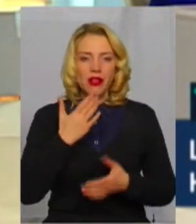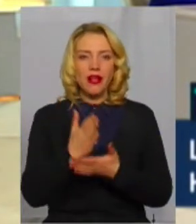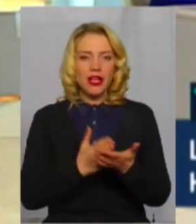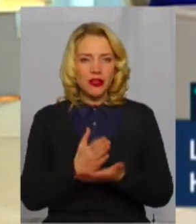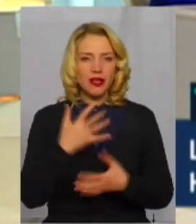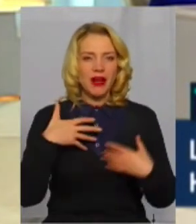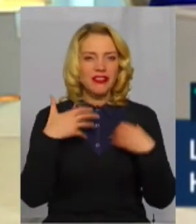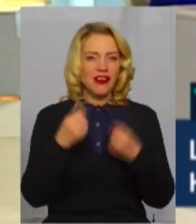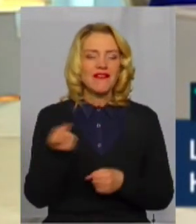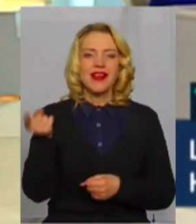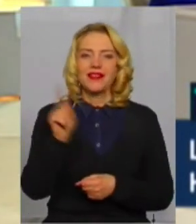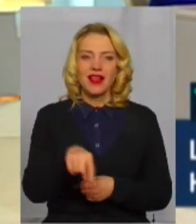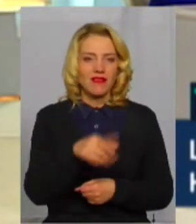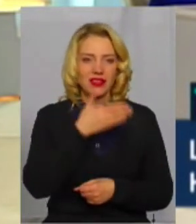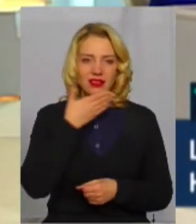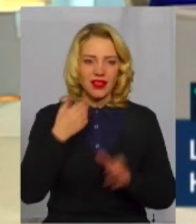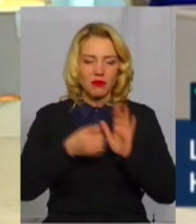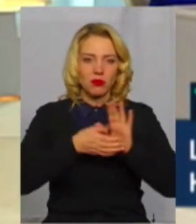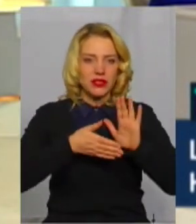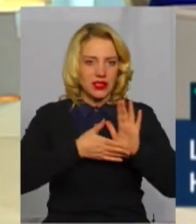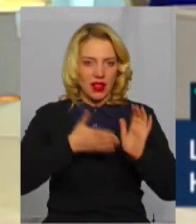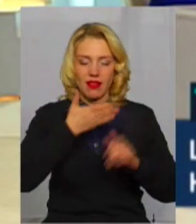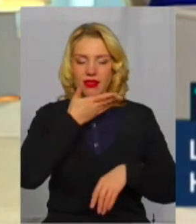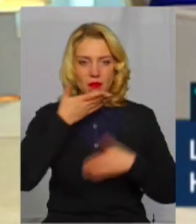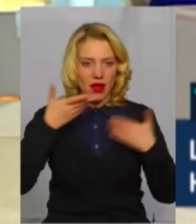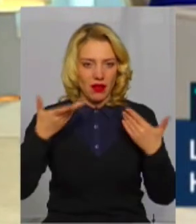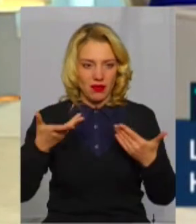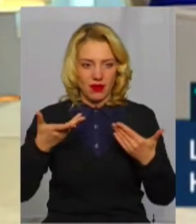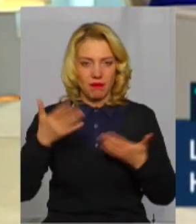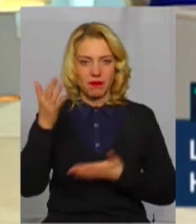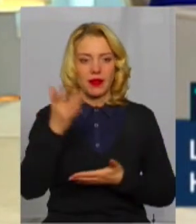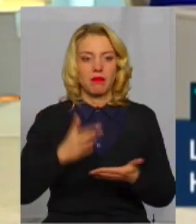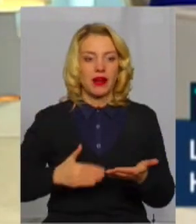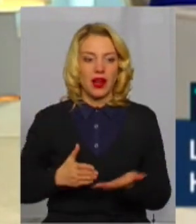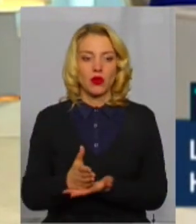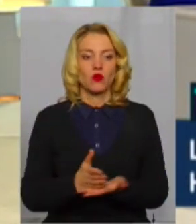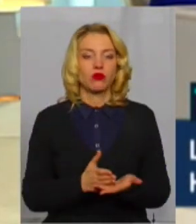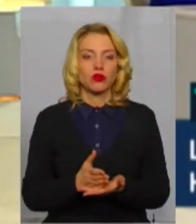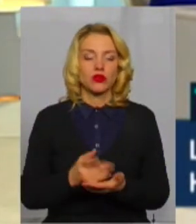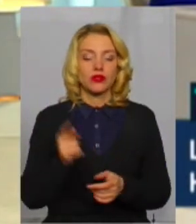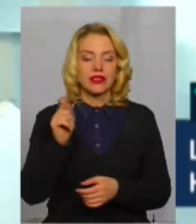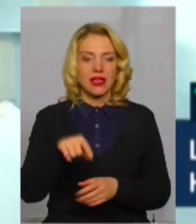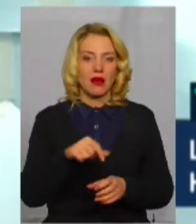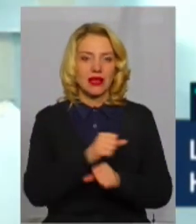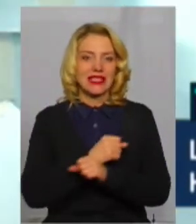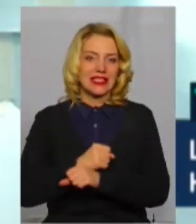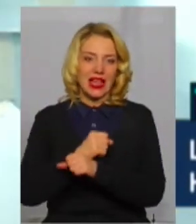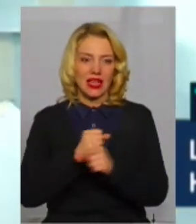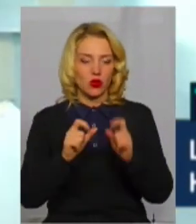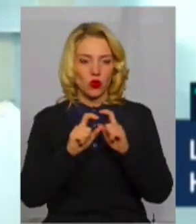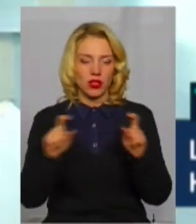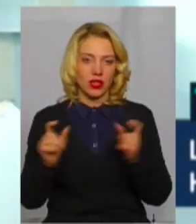здоров'я навіть не прописала, тобто, немає в переліку послуг саме санаторних послуг,